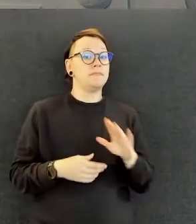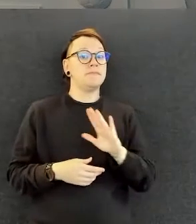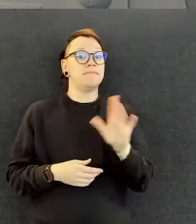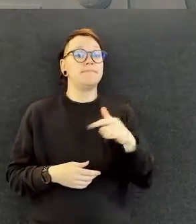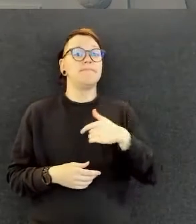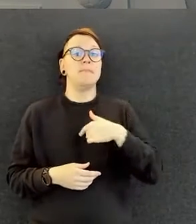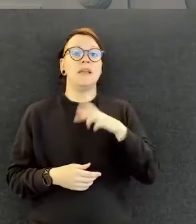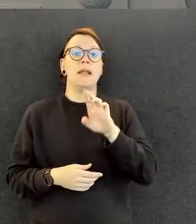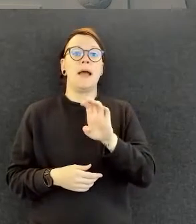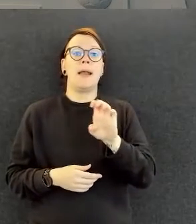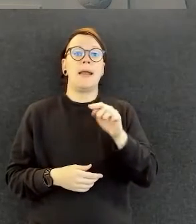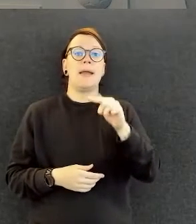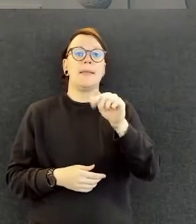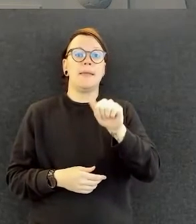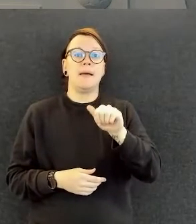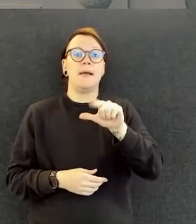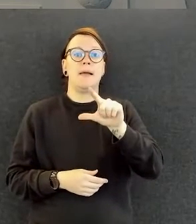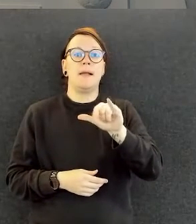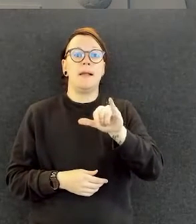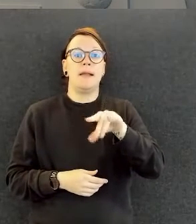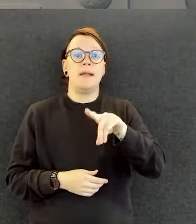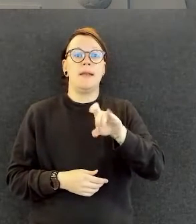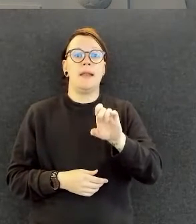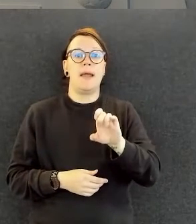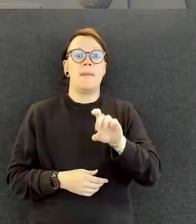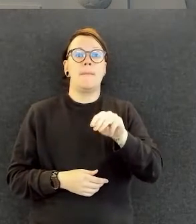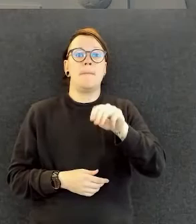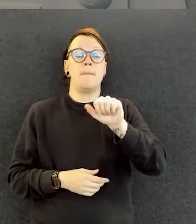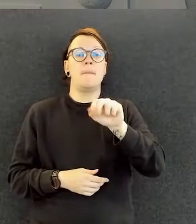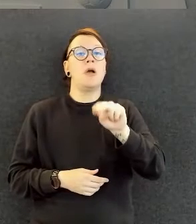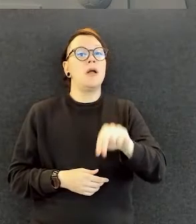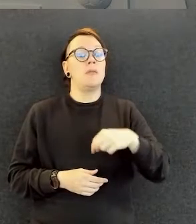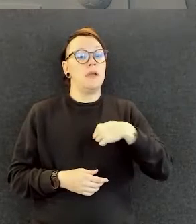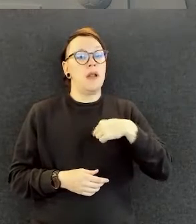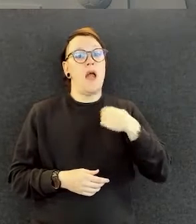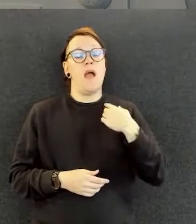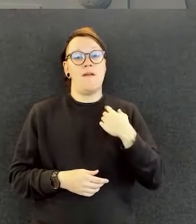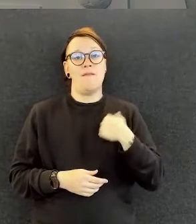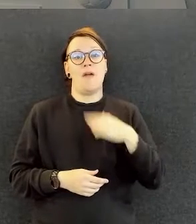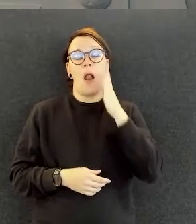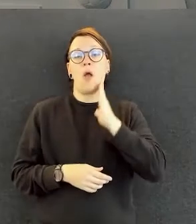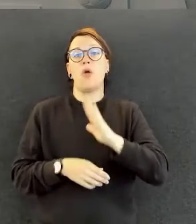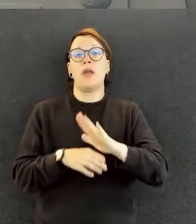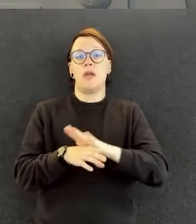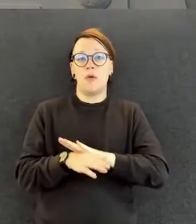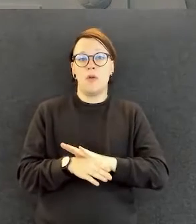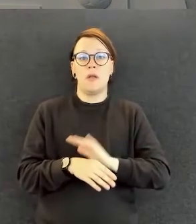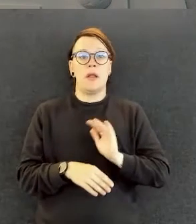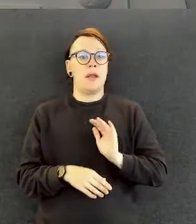vaaleahiuksinen nainen. Minä liikun pyörätuolella ja minulla on päällä